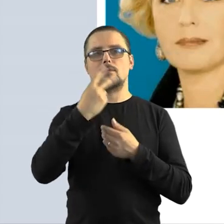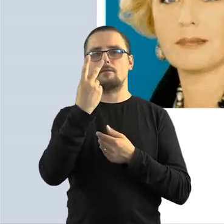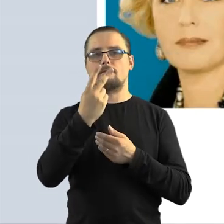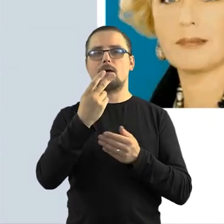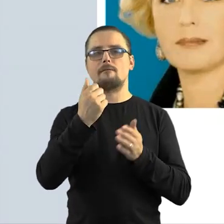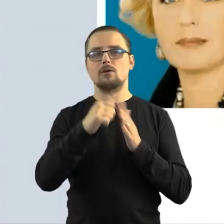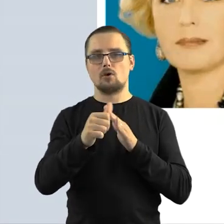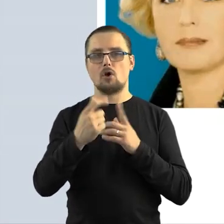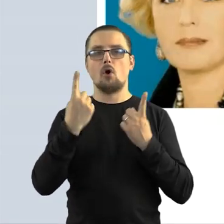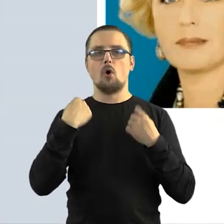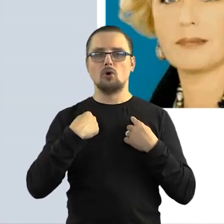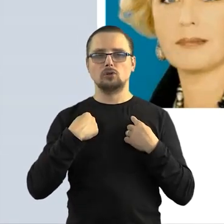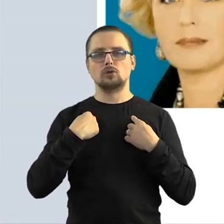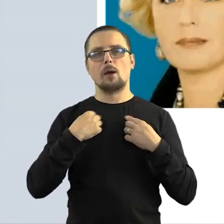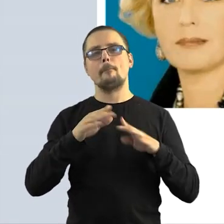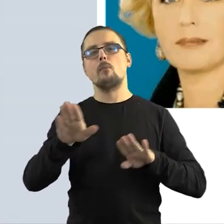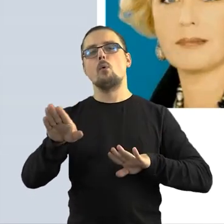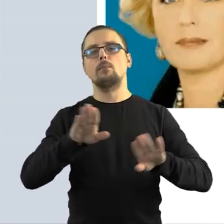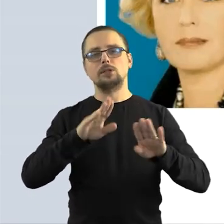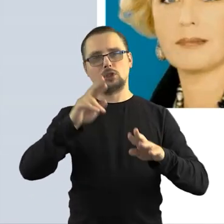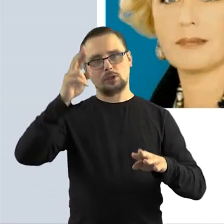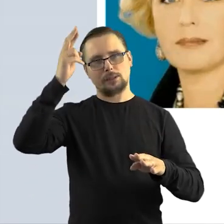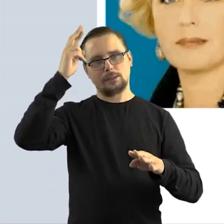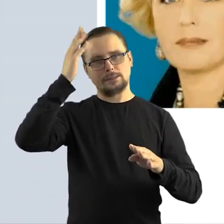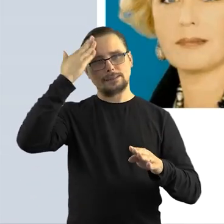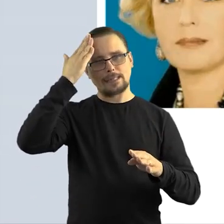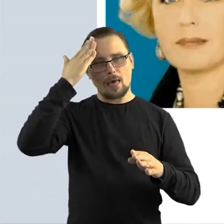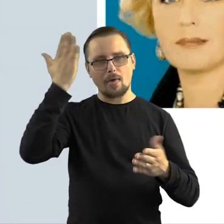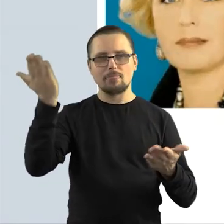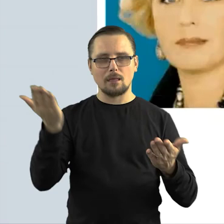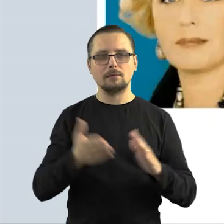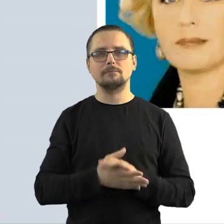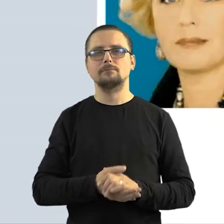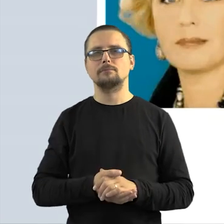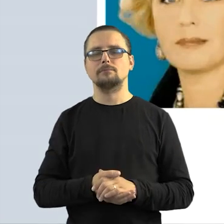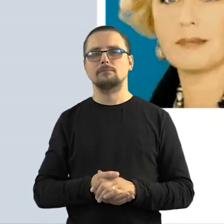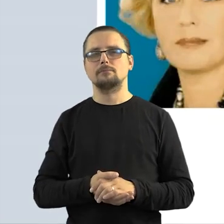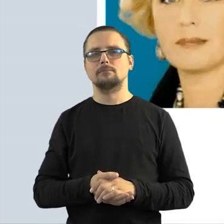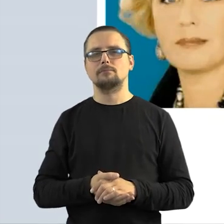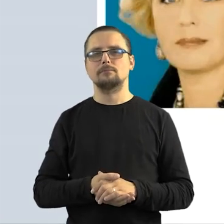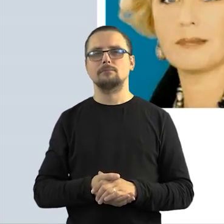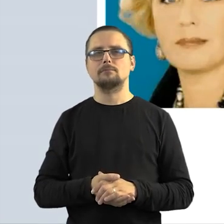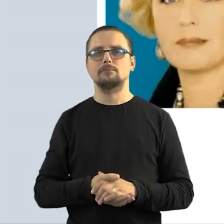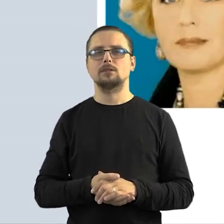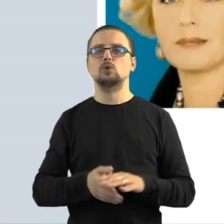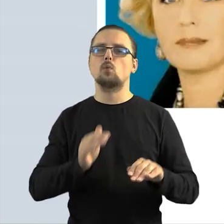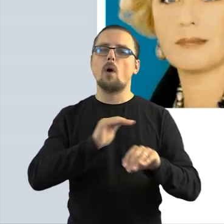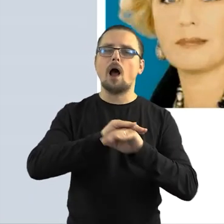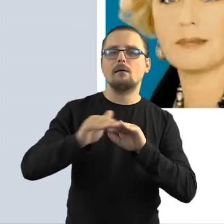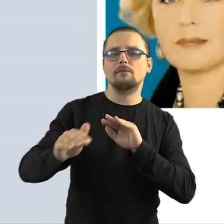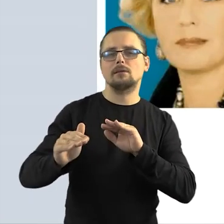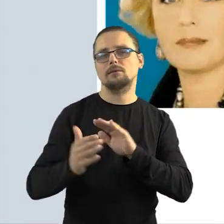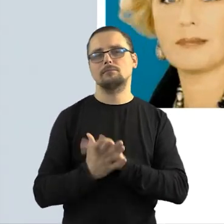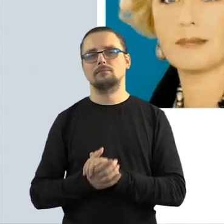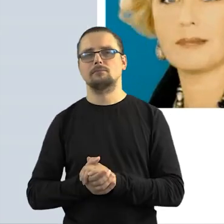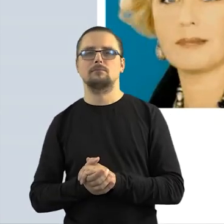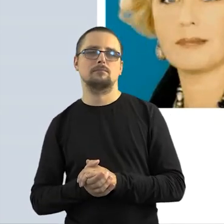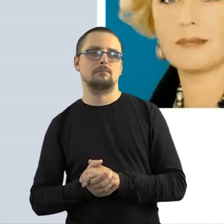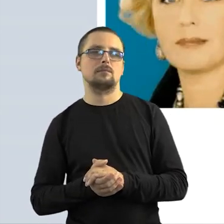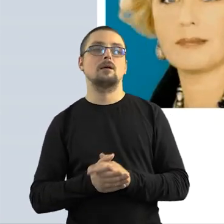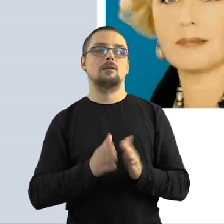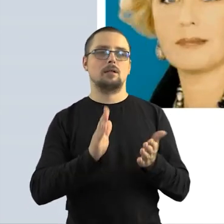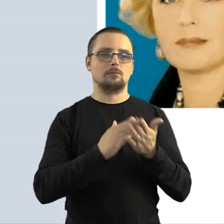wizerunku, to prawa autorskie przewiduje dwa wyjątki. Po pierwsze będą to osoby publicznie rozpoznawalne, publicznie znane,